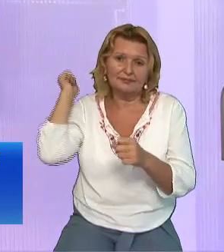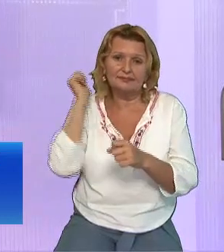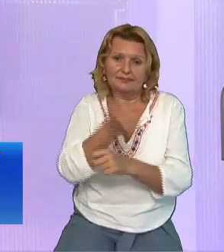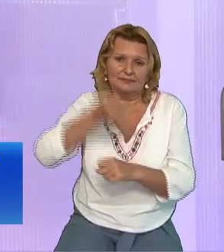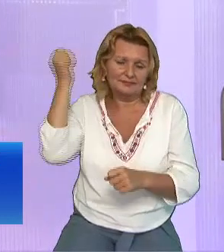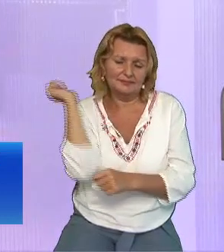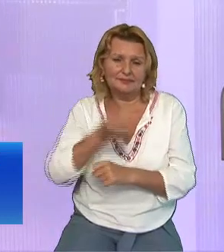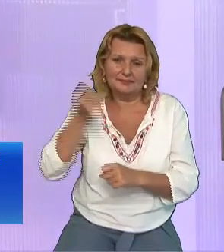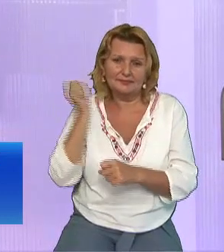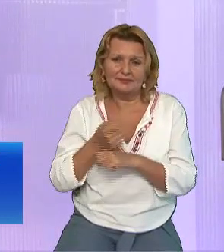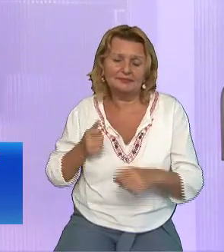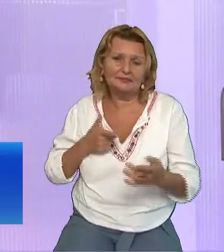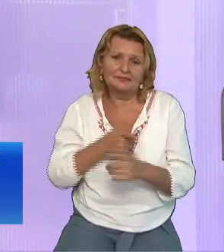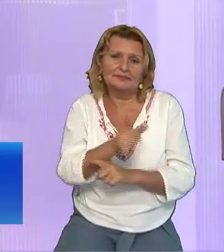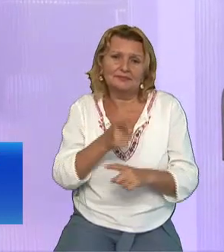zice ce? Ia povestiți-mi voi